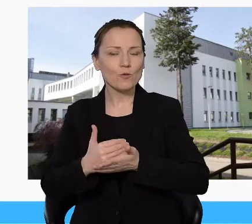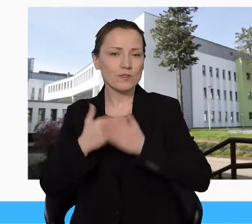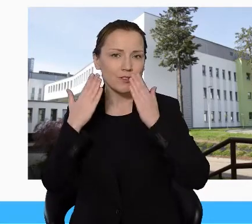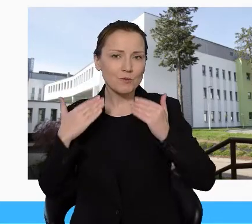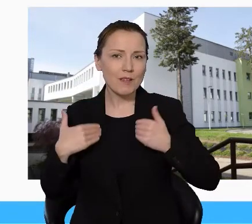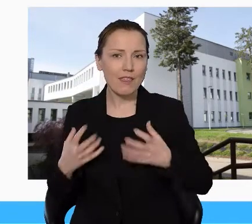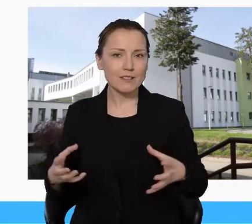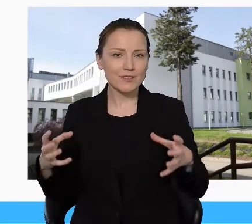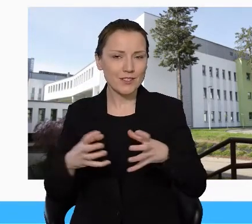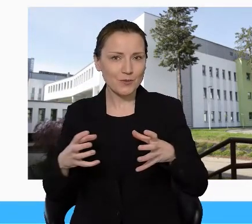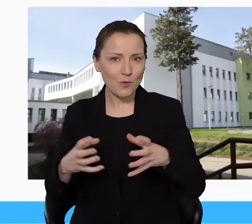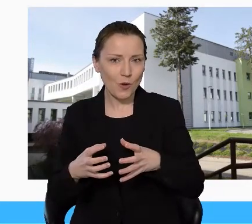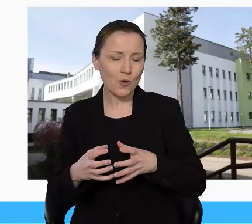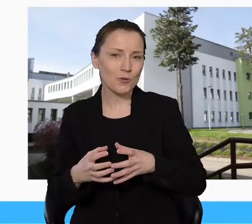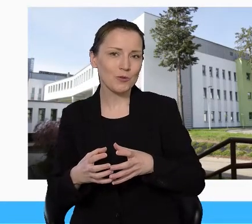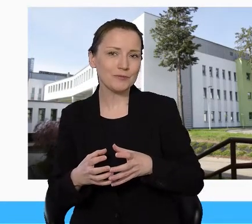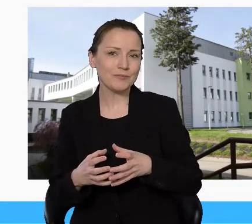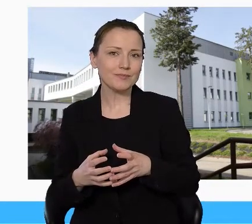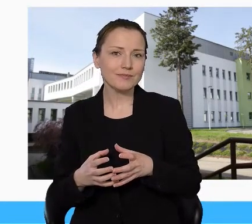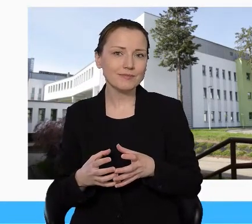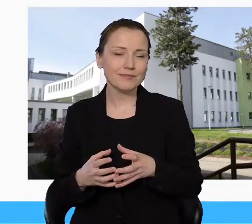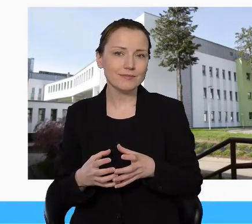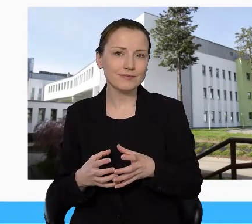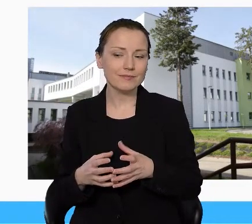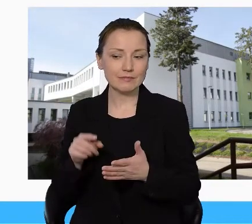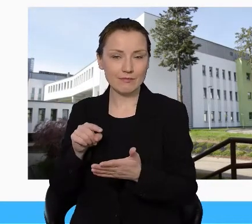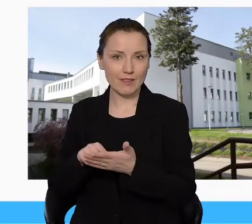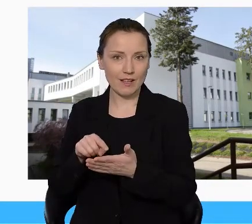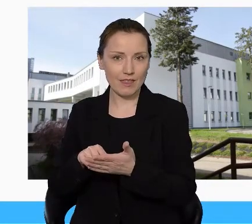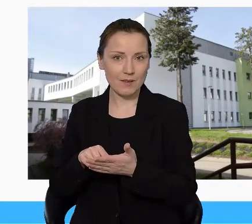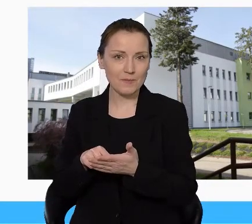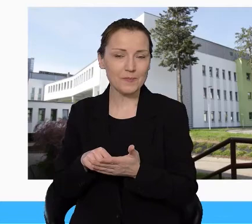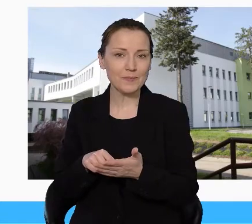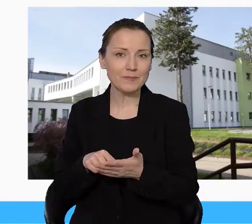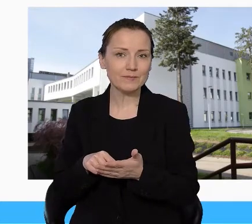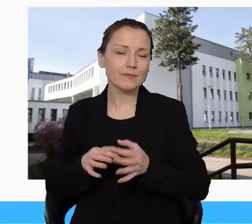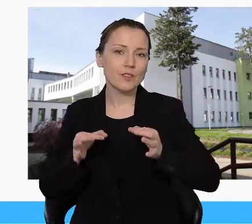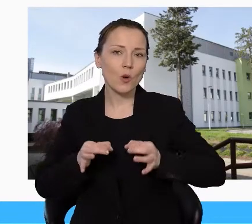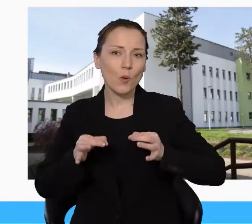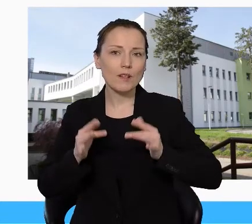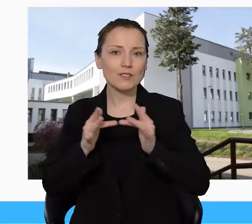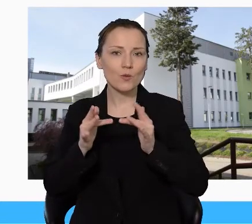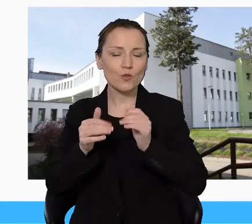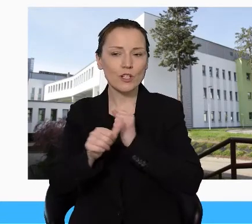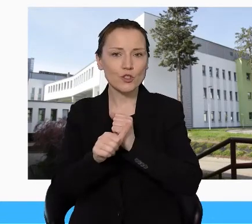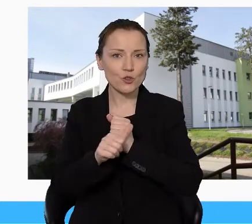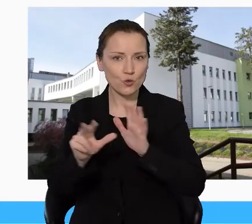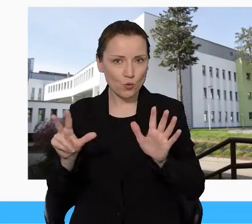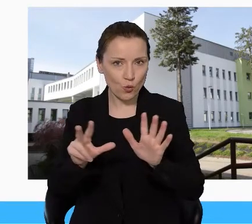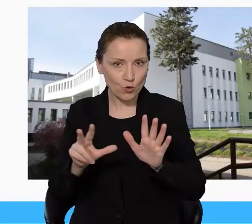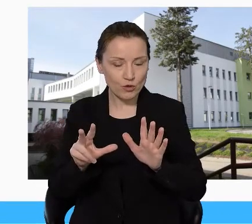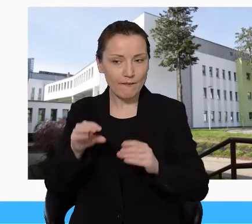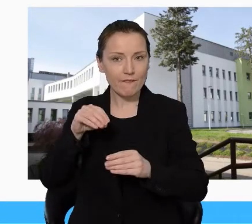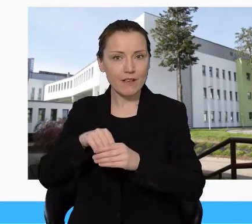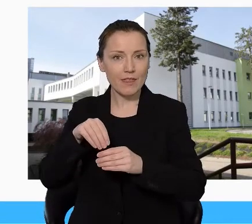w tym wątku rozliczeń roku ubiegłego, w wojewódzkim szpitalu obecnie utworzonych jest 68 łóżek, z